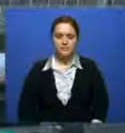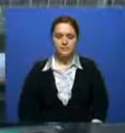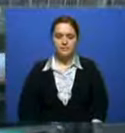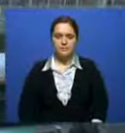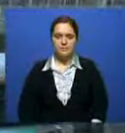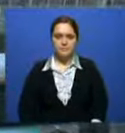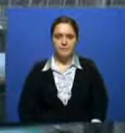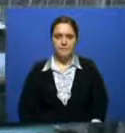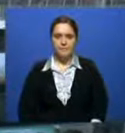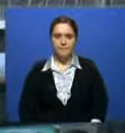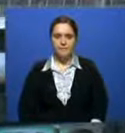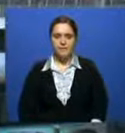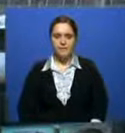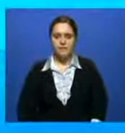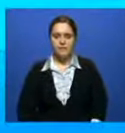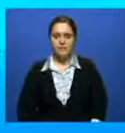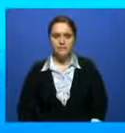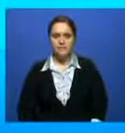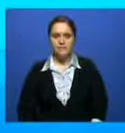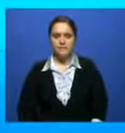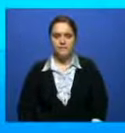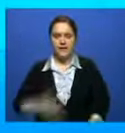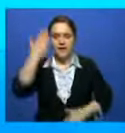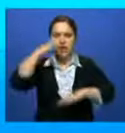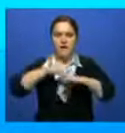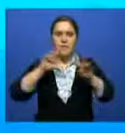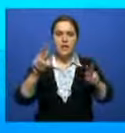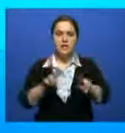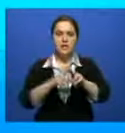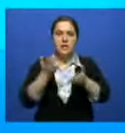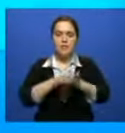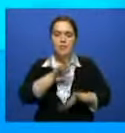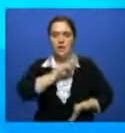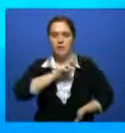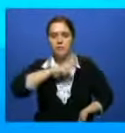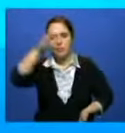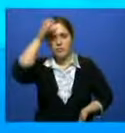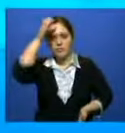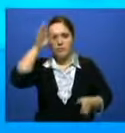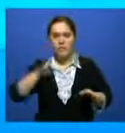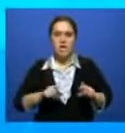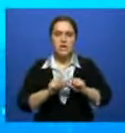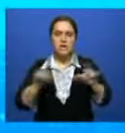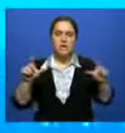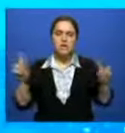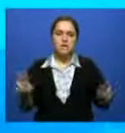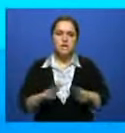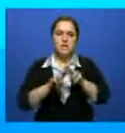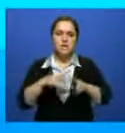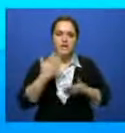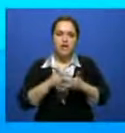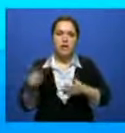Нурбек Бекен, Жан Суй, Пекин. Аким Астаны ознакомился с работой образовательных учреждений столицы. Адельбек